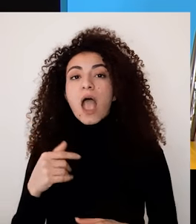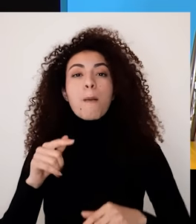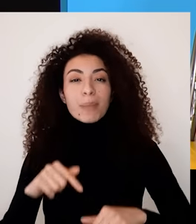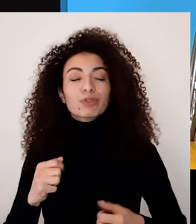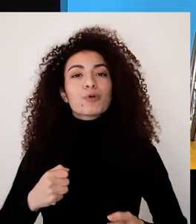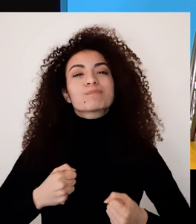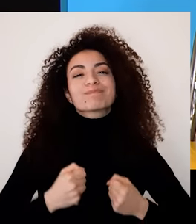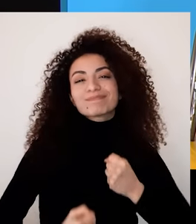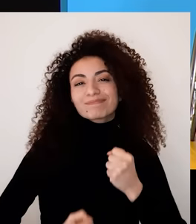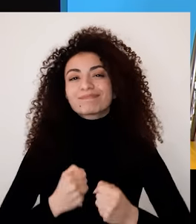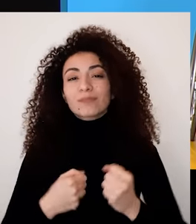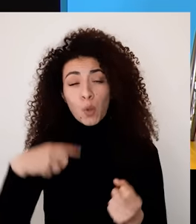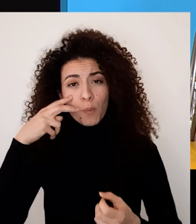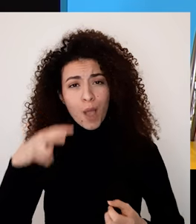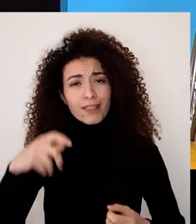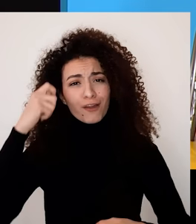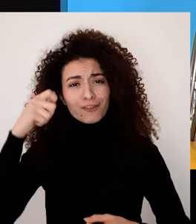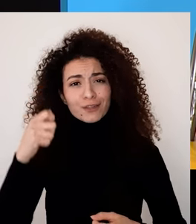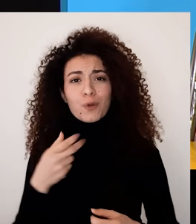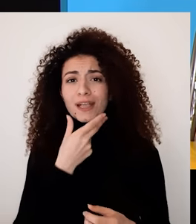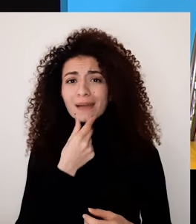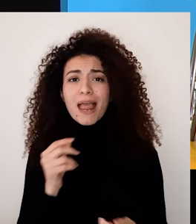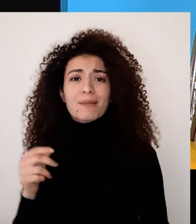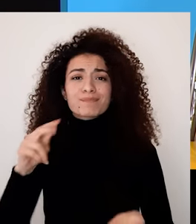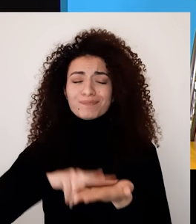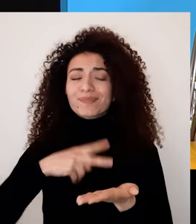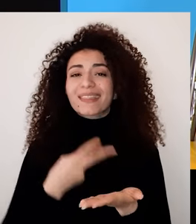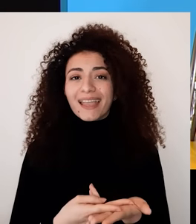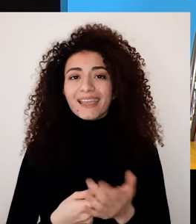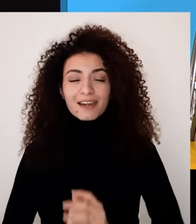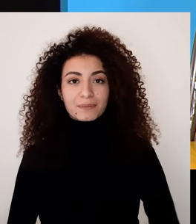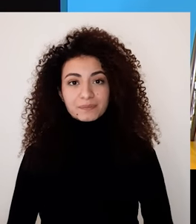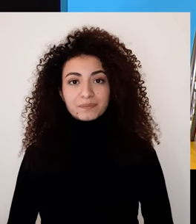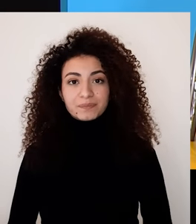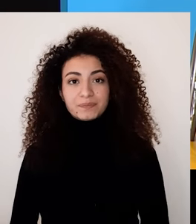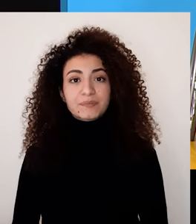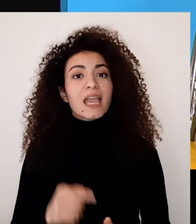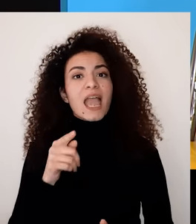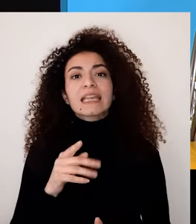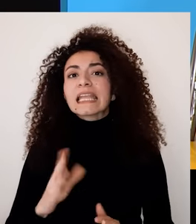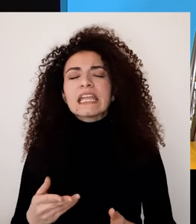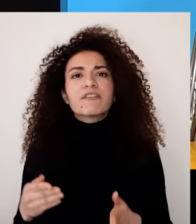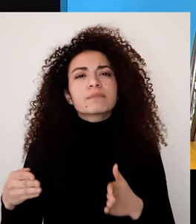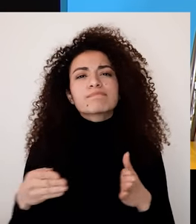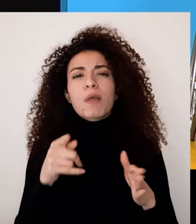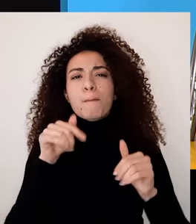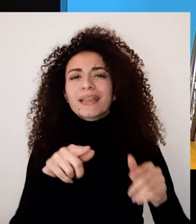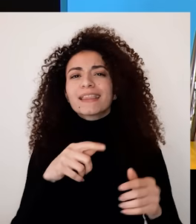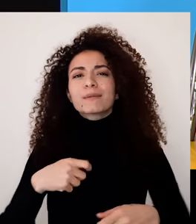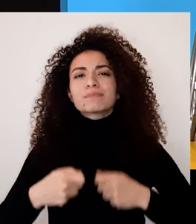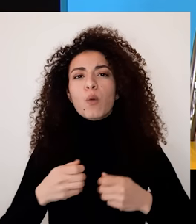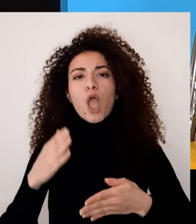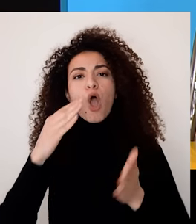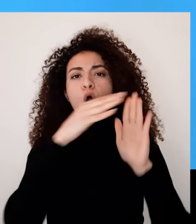وامرأة عم بتخوط هذا المشوار العميق وعم بتسابه لتحقيق التغيير وبعد ما تخلصت من مسلس دران ومكنت قوتك بالارتكاز على